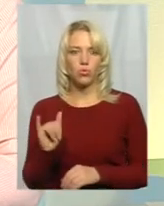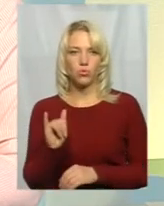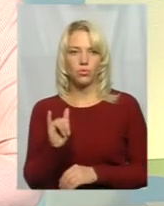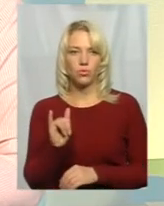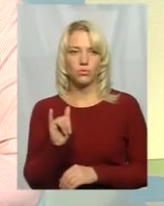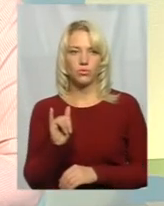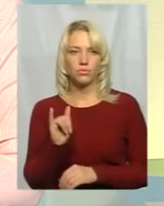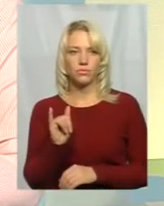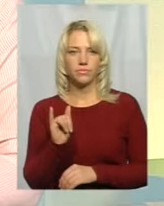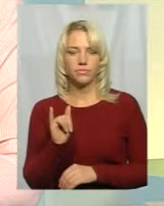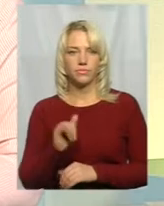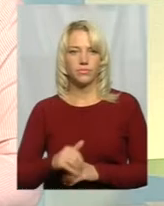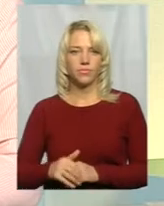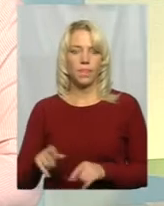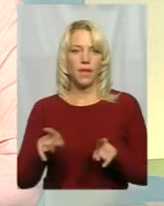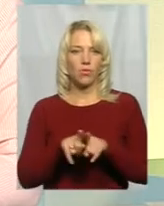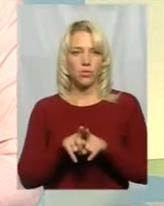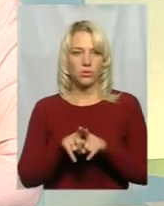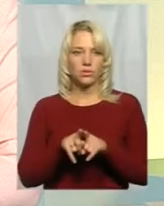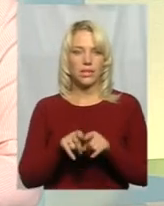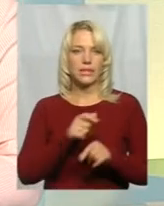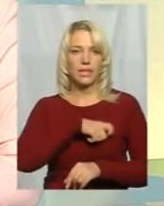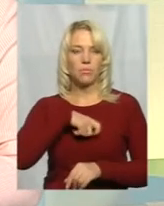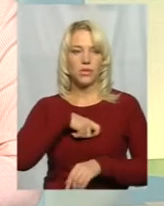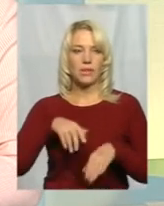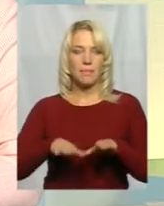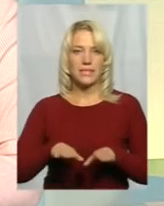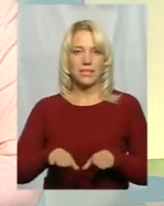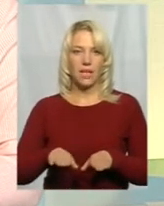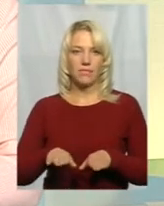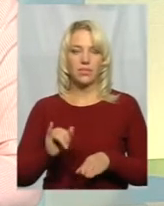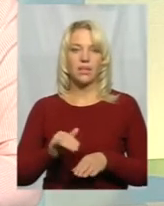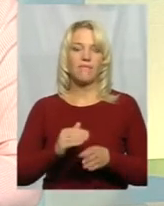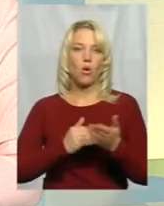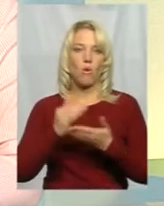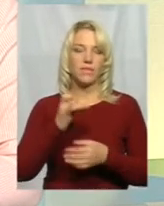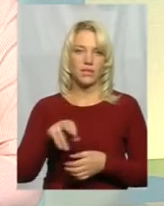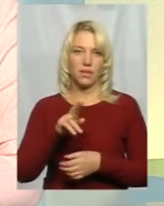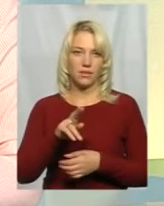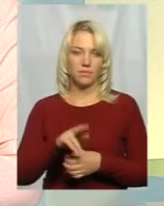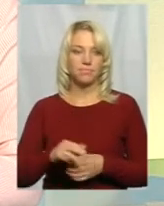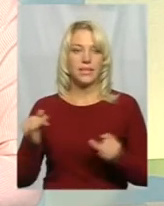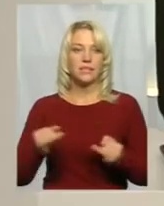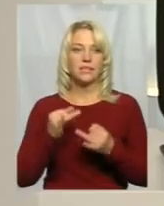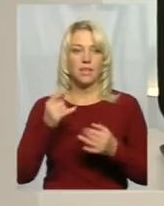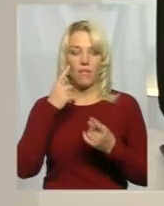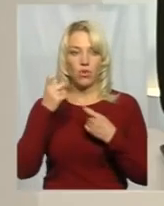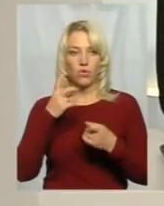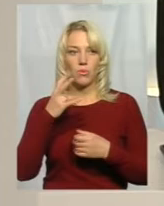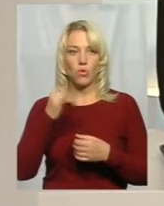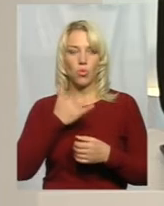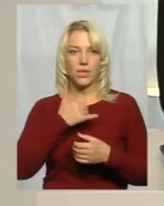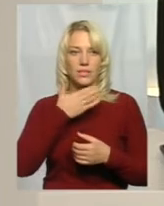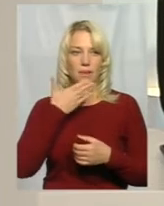також депутати місцевих і Верховних Рад. Насправді дуже цікава інформація, але в нас